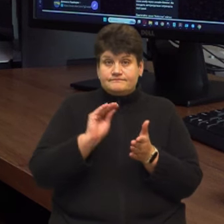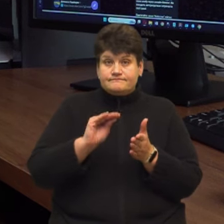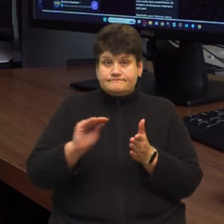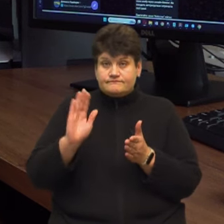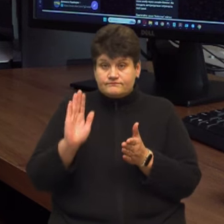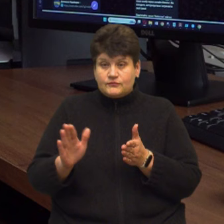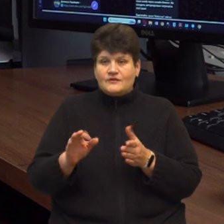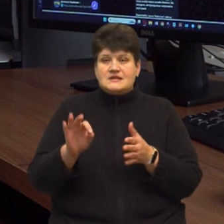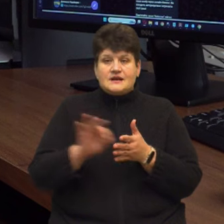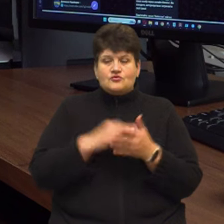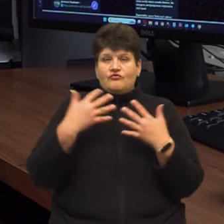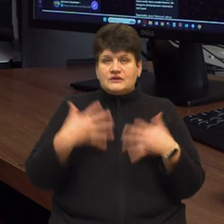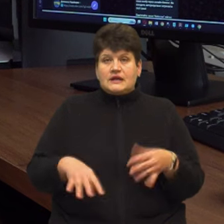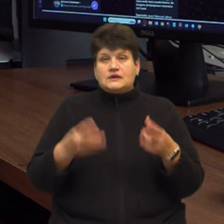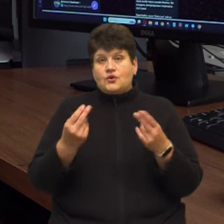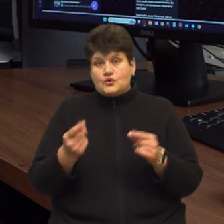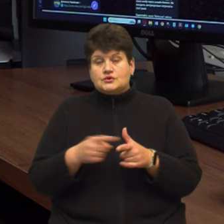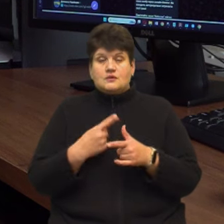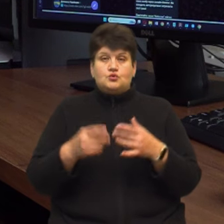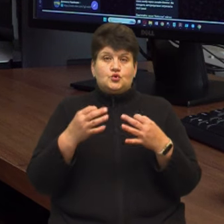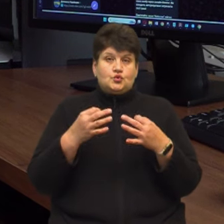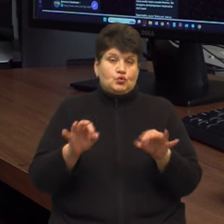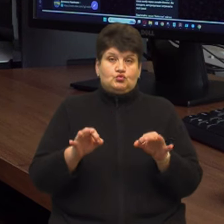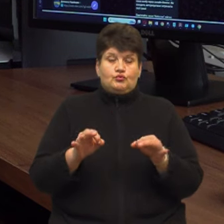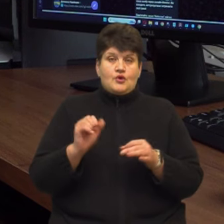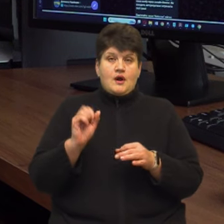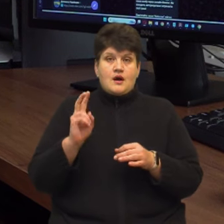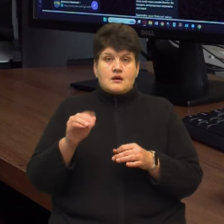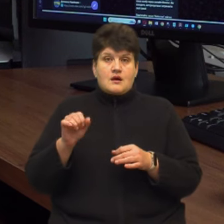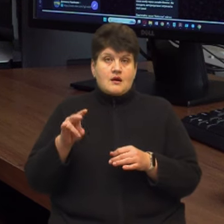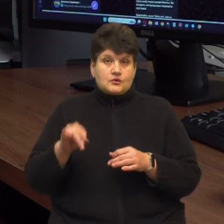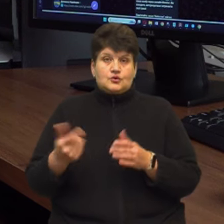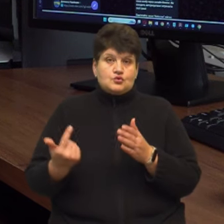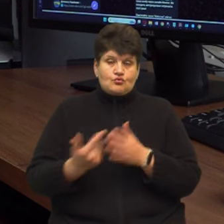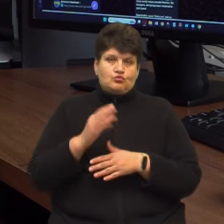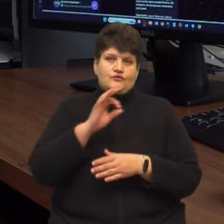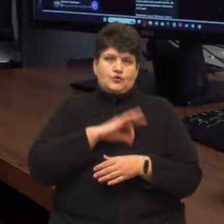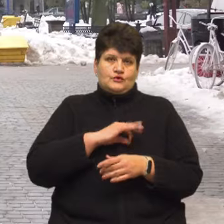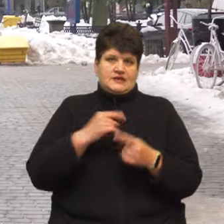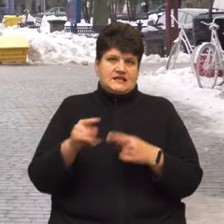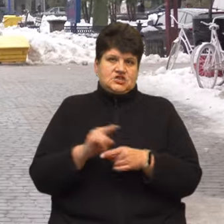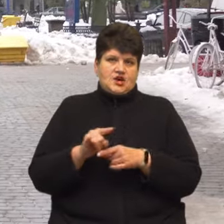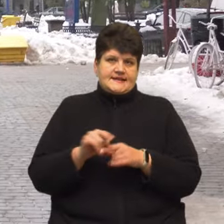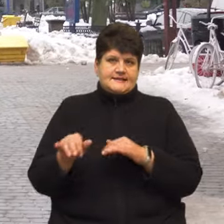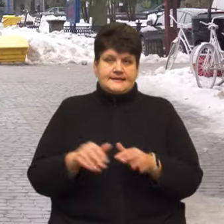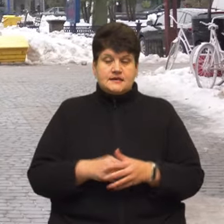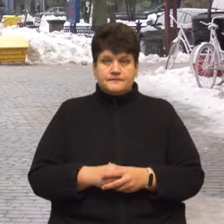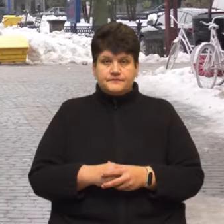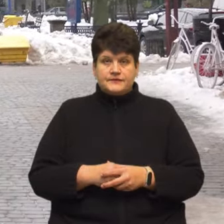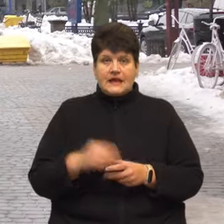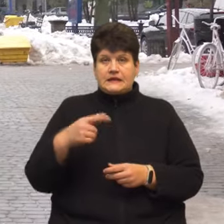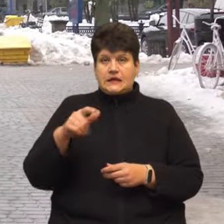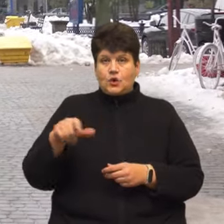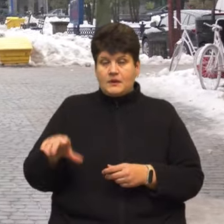втратити або кошти, або доступ до свого аккаунту. І в подальшому його будуть знову таки використовувати під різні шахрайські дії. Тернополяни, з якими ми